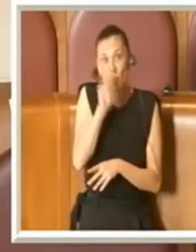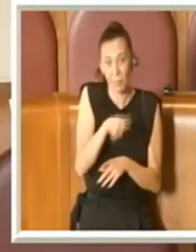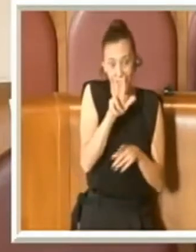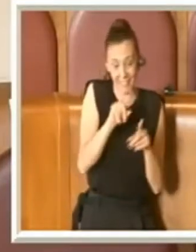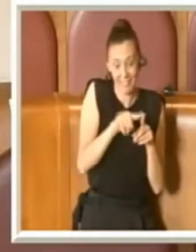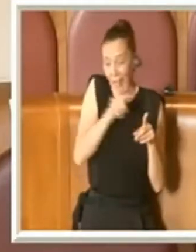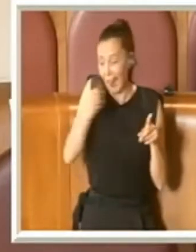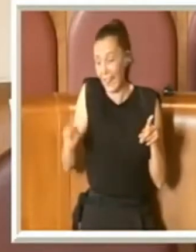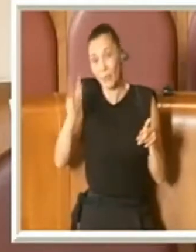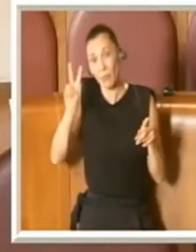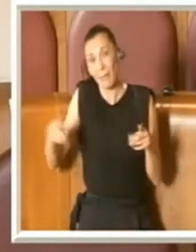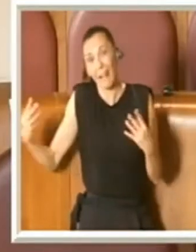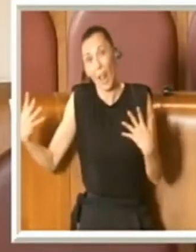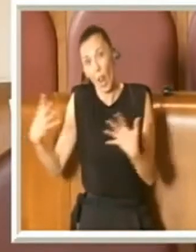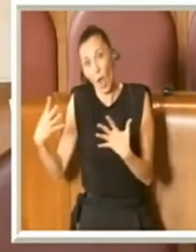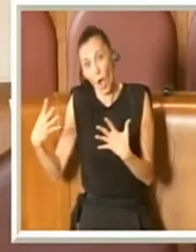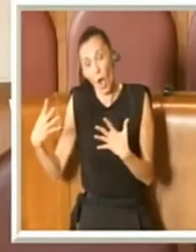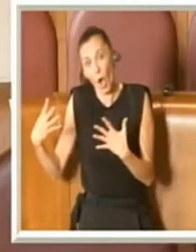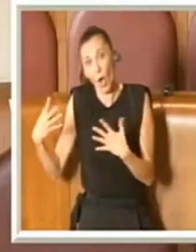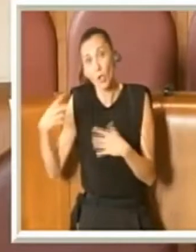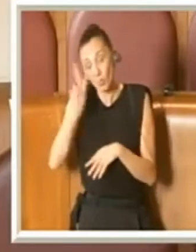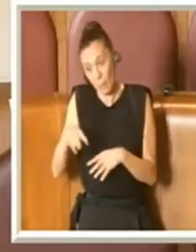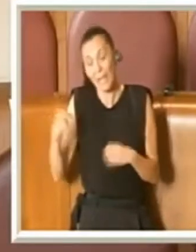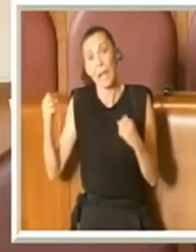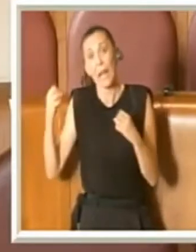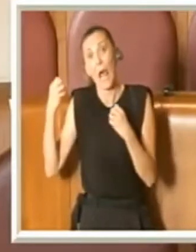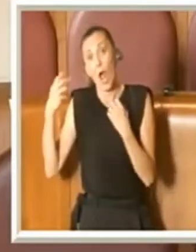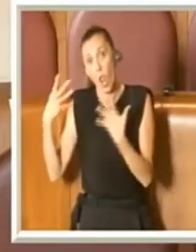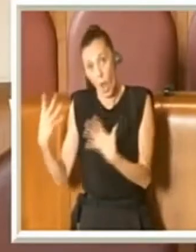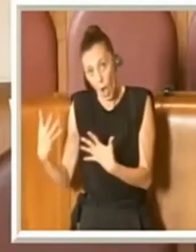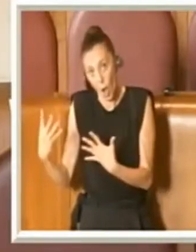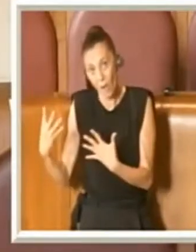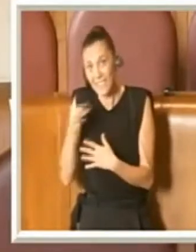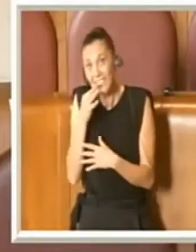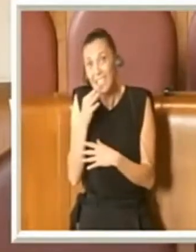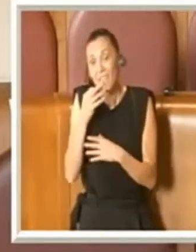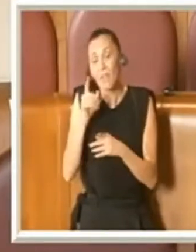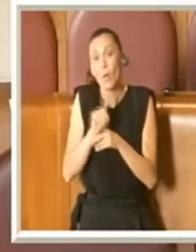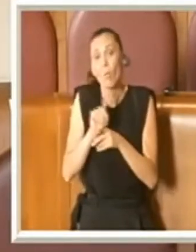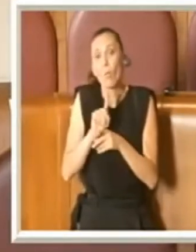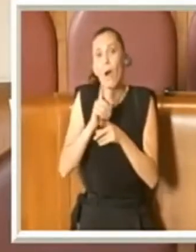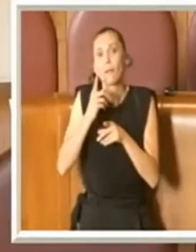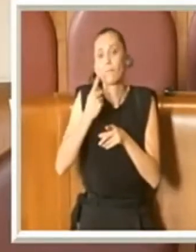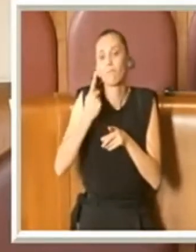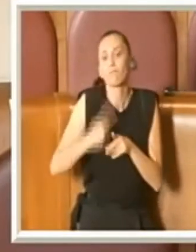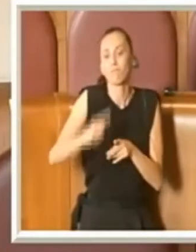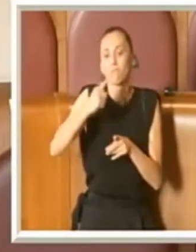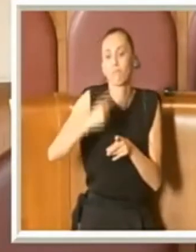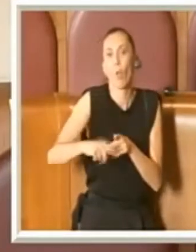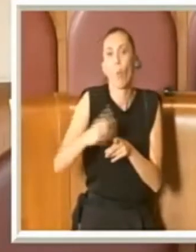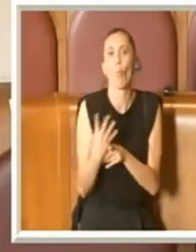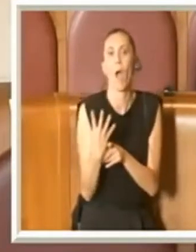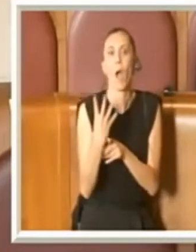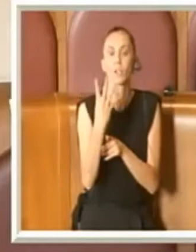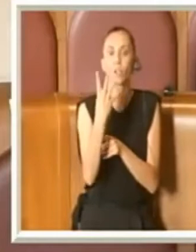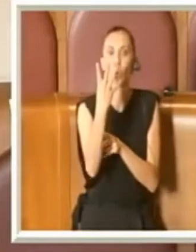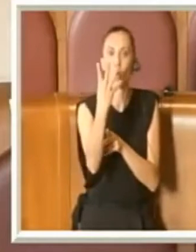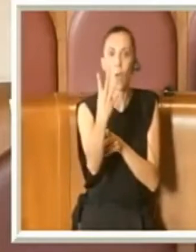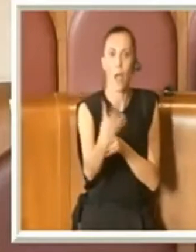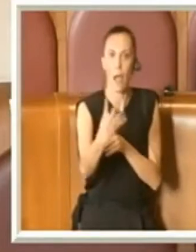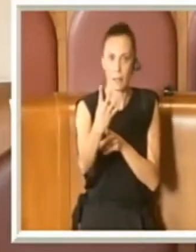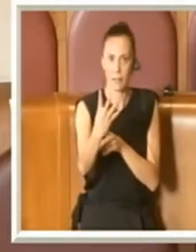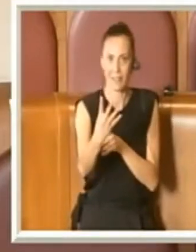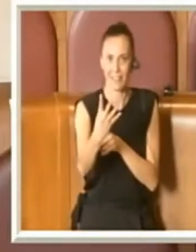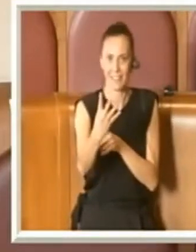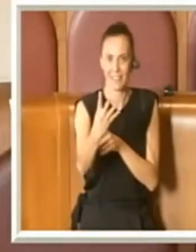e vengono spalmati su quattro anni. Quello che non viene colto, che di fatto quello che